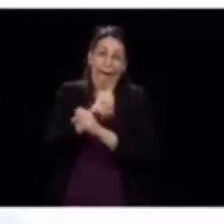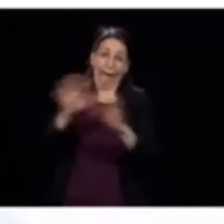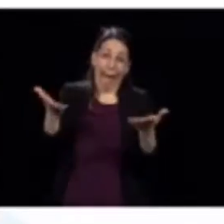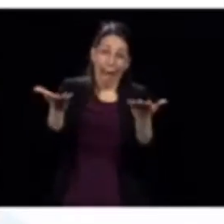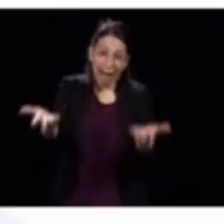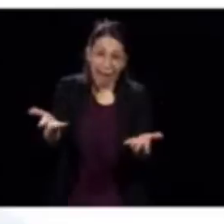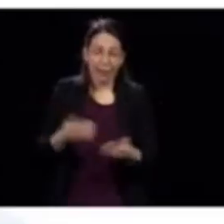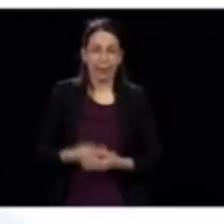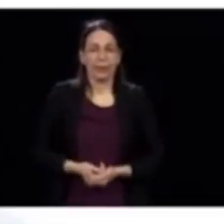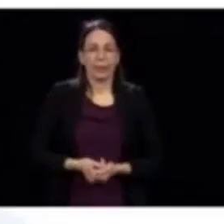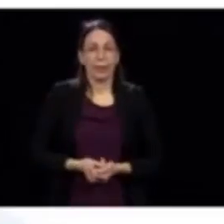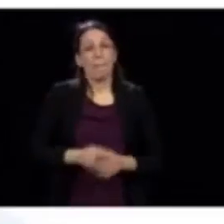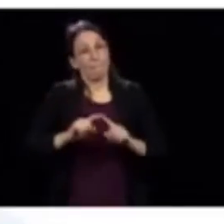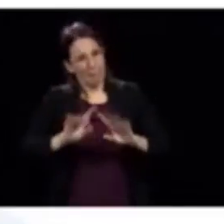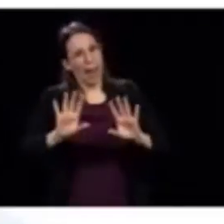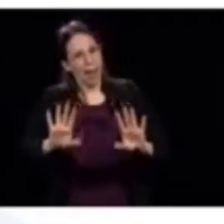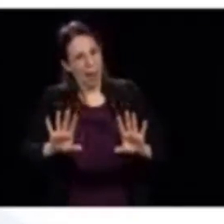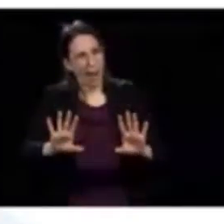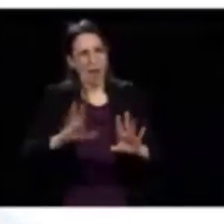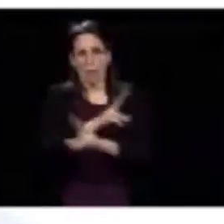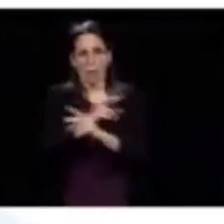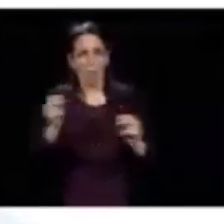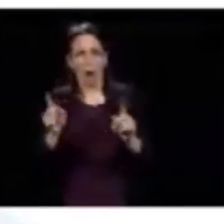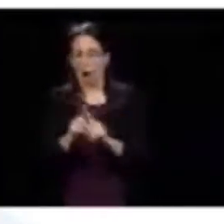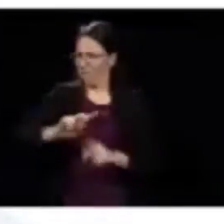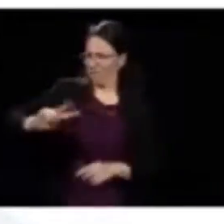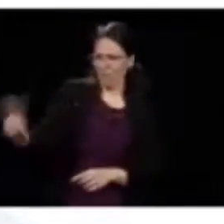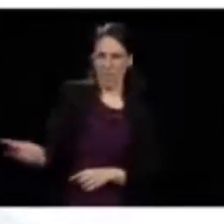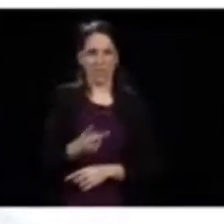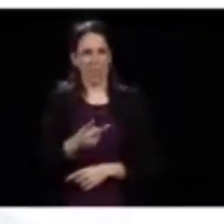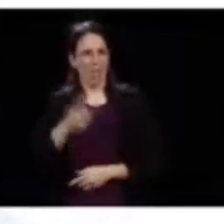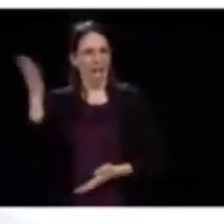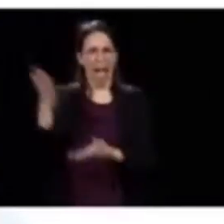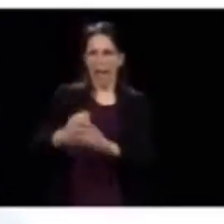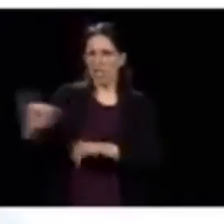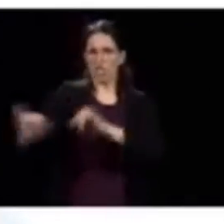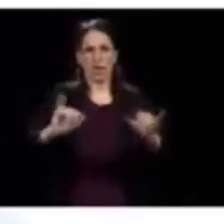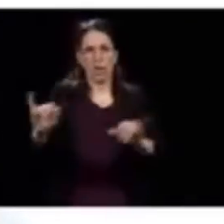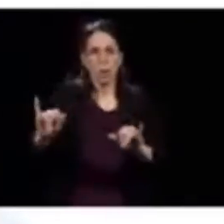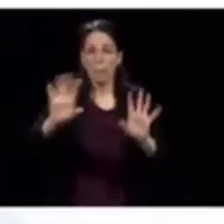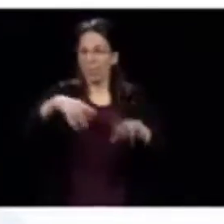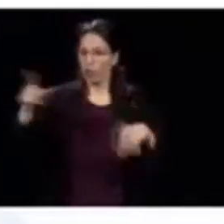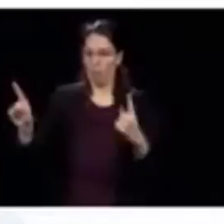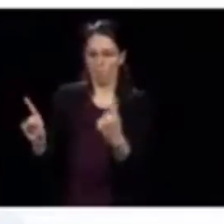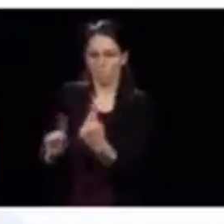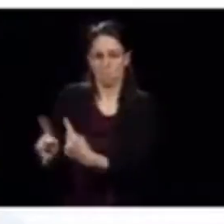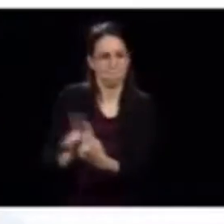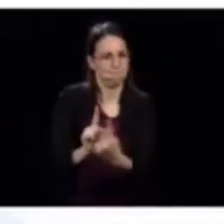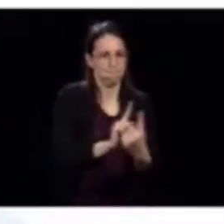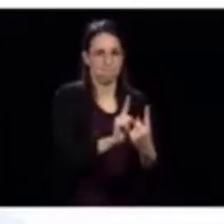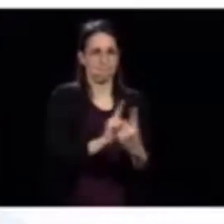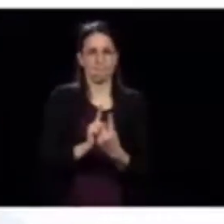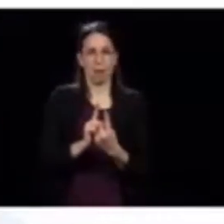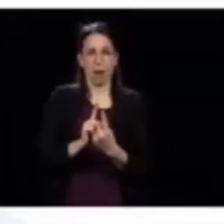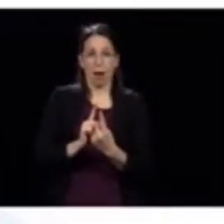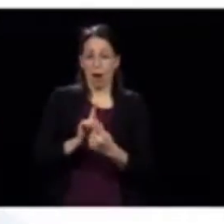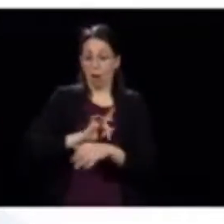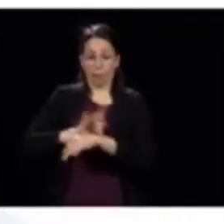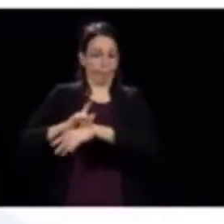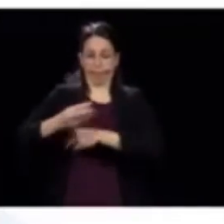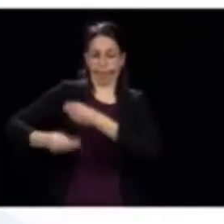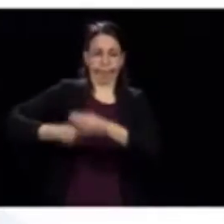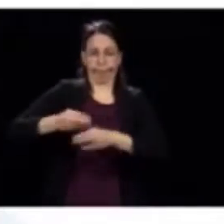moindre mal. On ne veut pas non plus que ces gens-là sortent tout à coup, puis commencent à voir d'autres personnes, puis que la propagation se